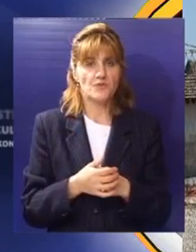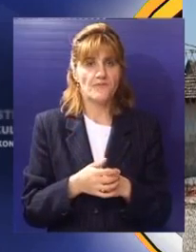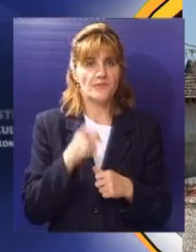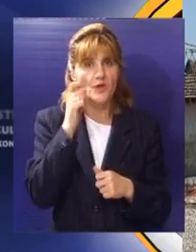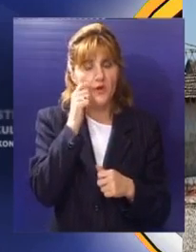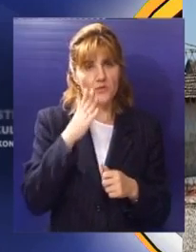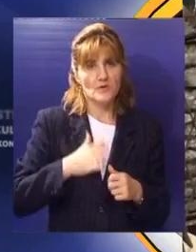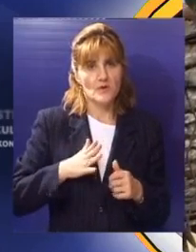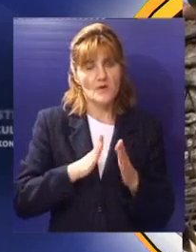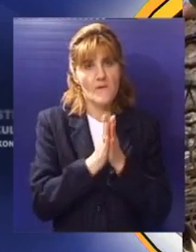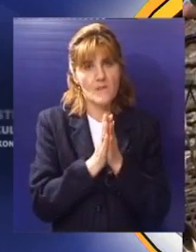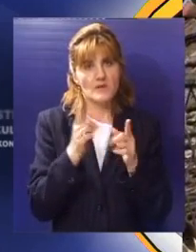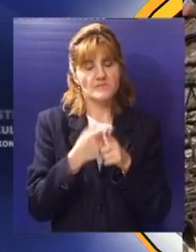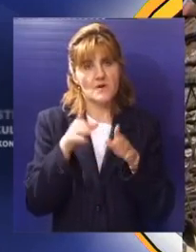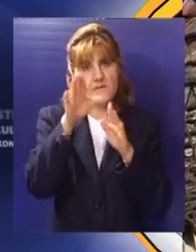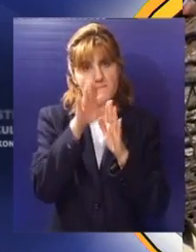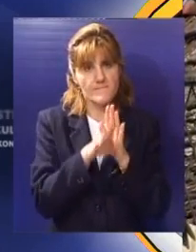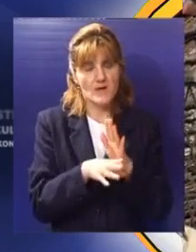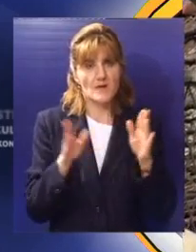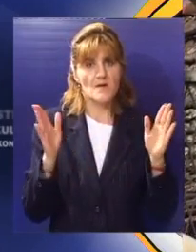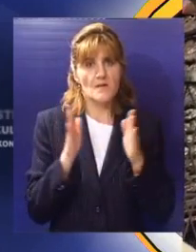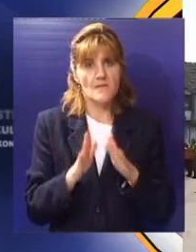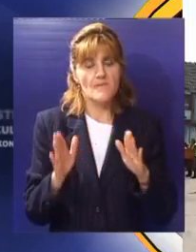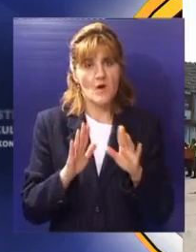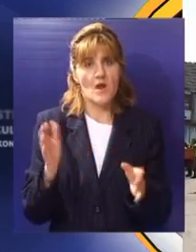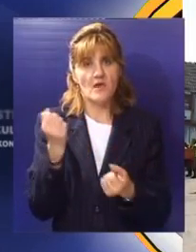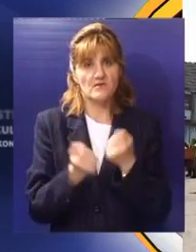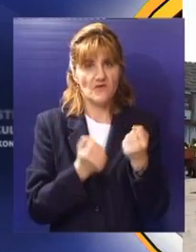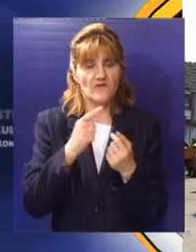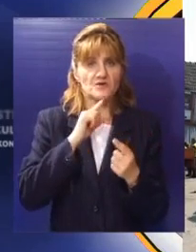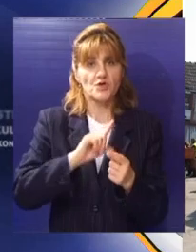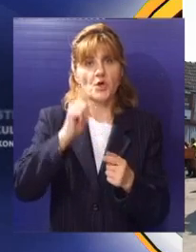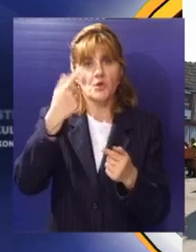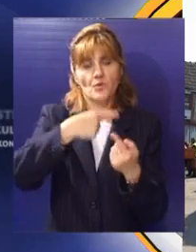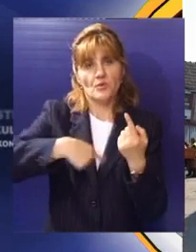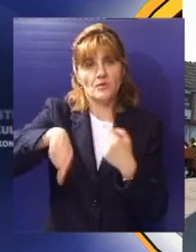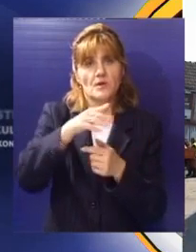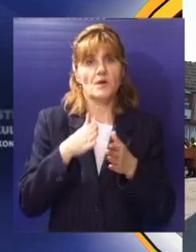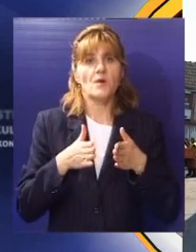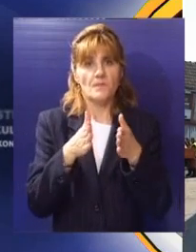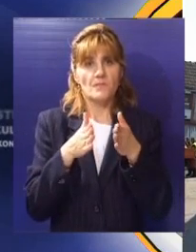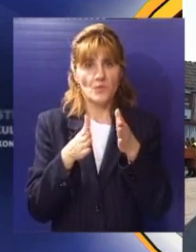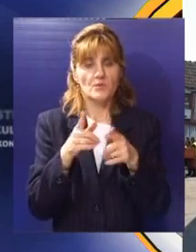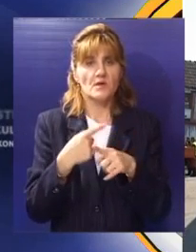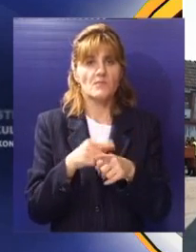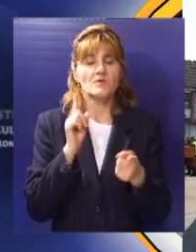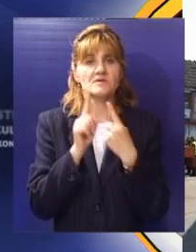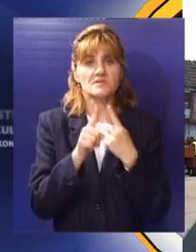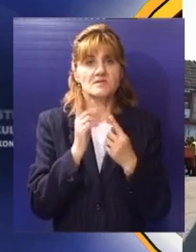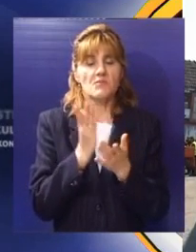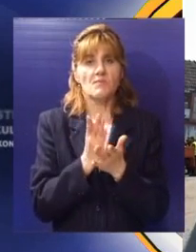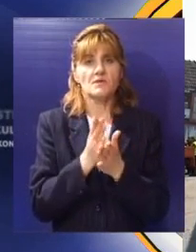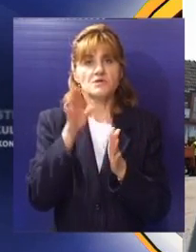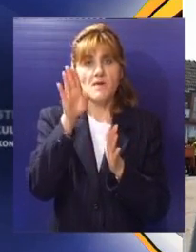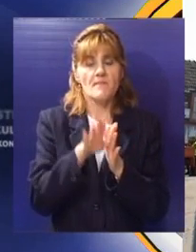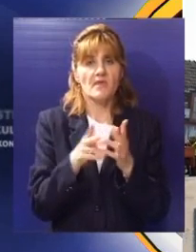građane da imaju strpljenja zbog usporene vožnje u tom delu grada i da koriste alternativne pravce. Saobraćaj se neće prekidati